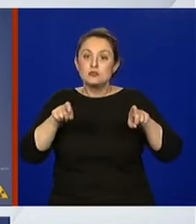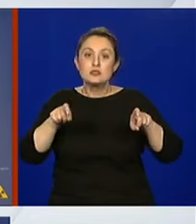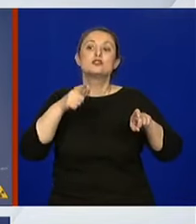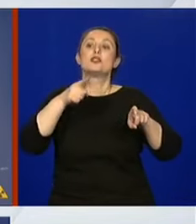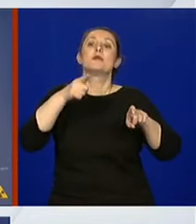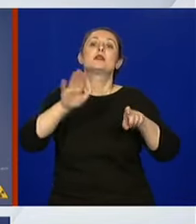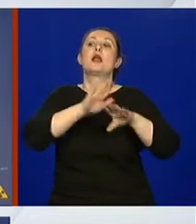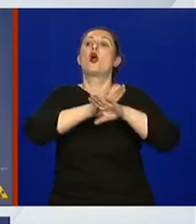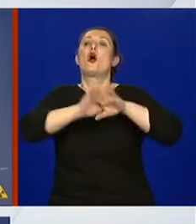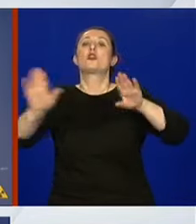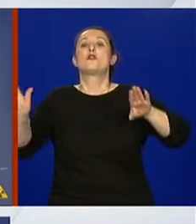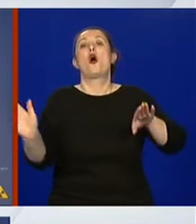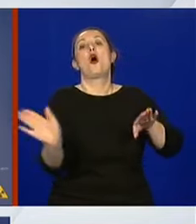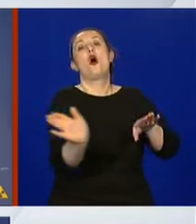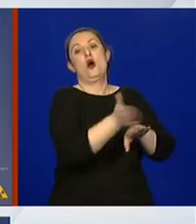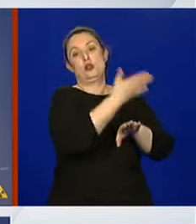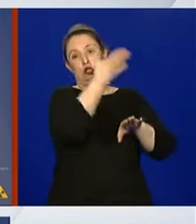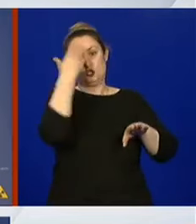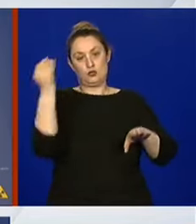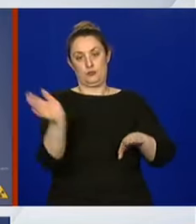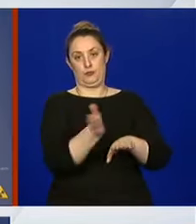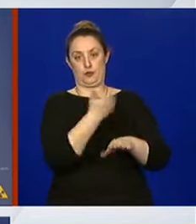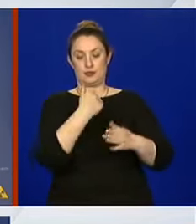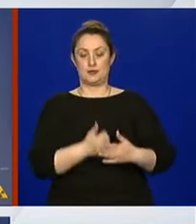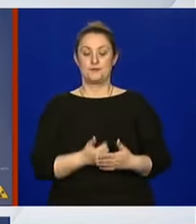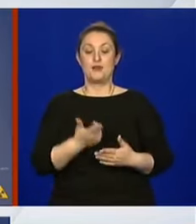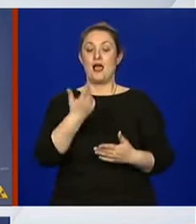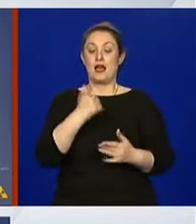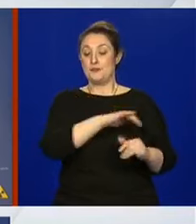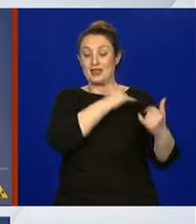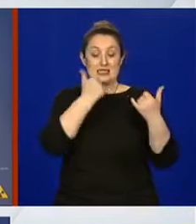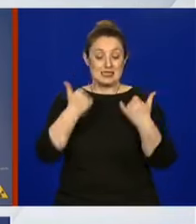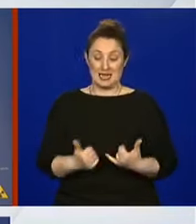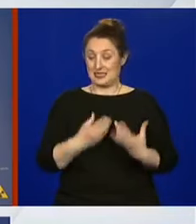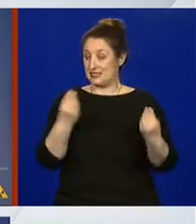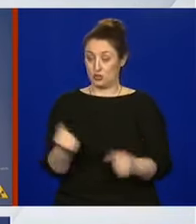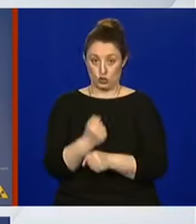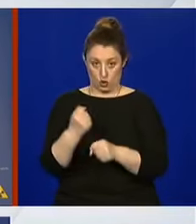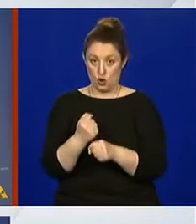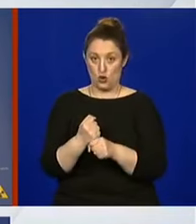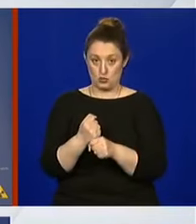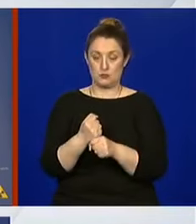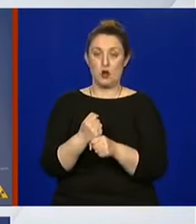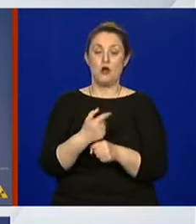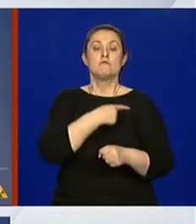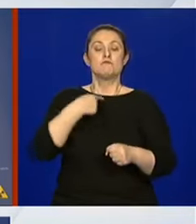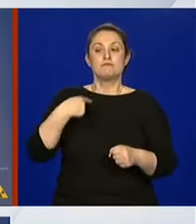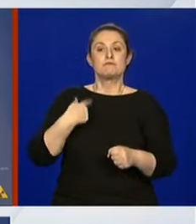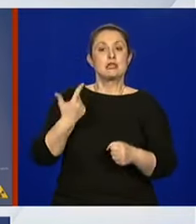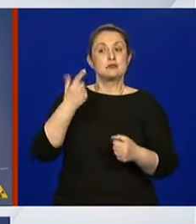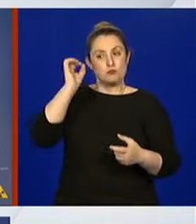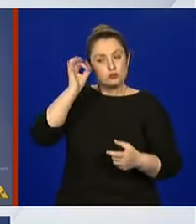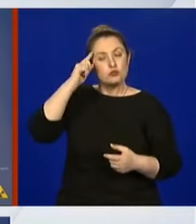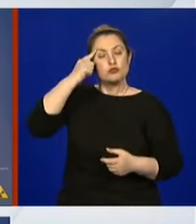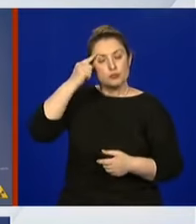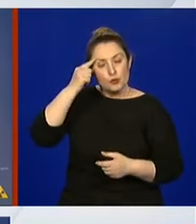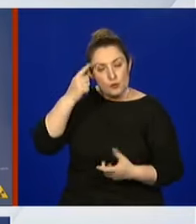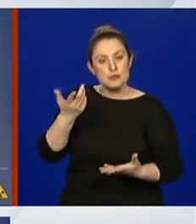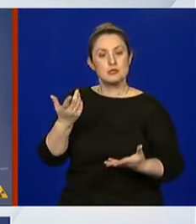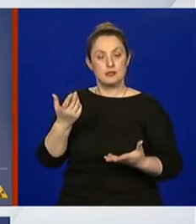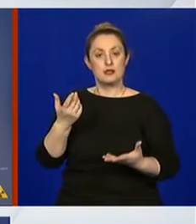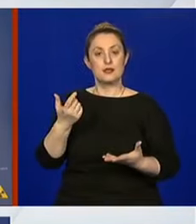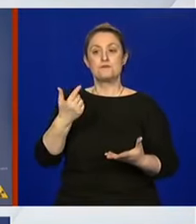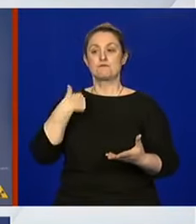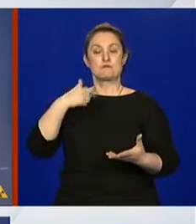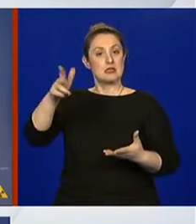povijest. Iako moramo biti spremni na sve drugo. Prema tome, sve ovo što smo do sada radili, radili smo promišljeno i želeli smo